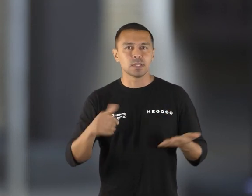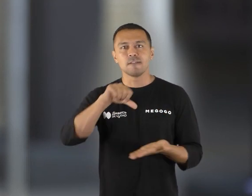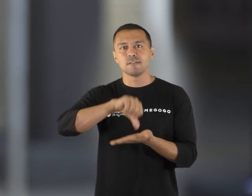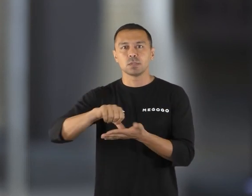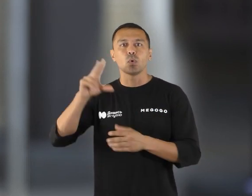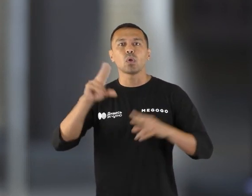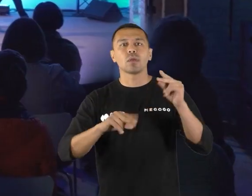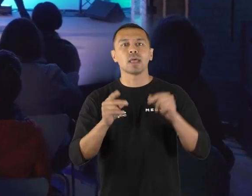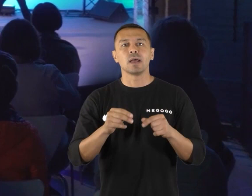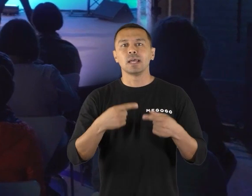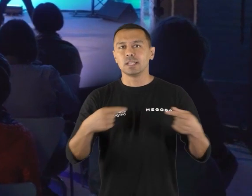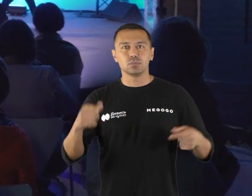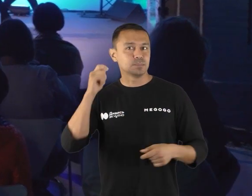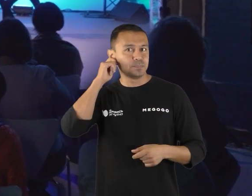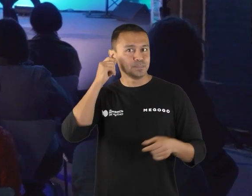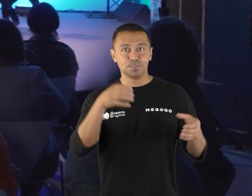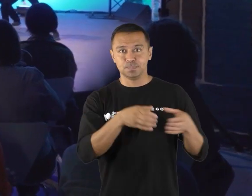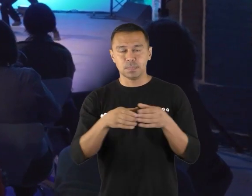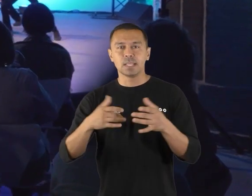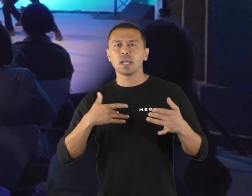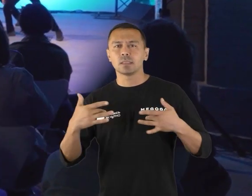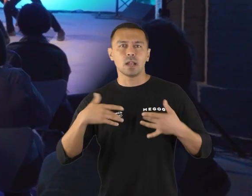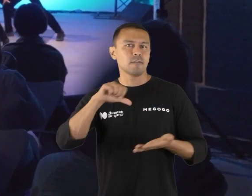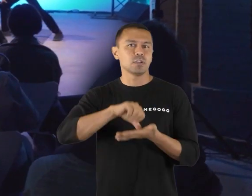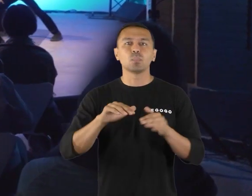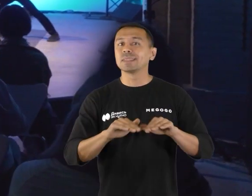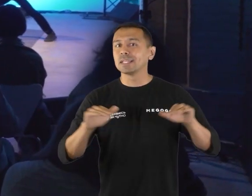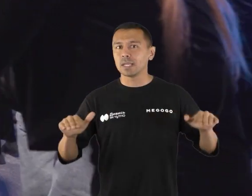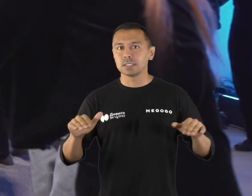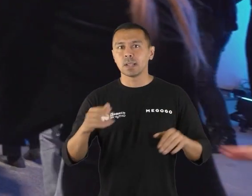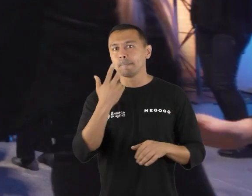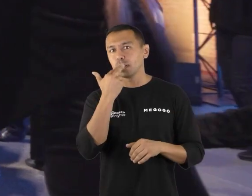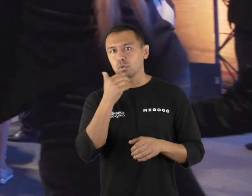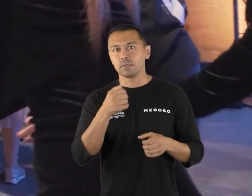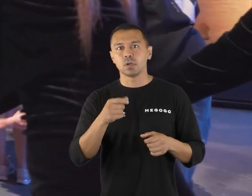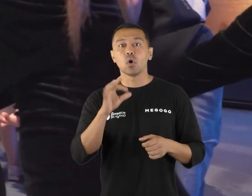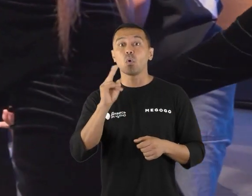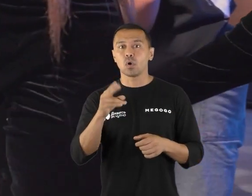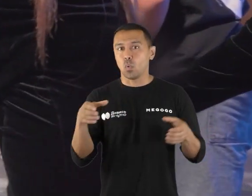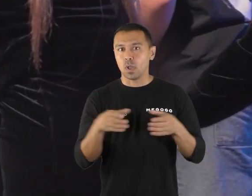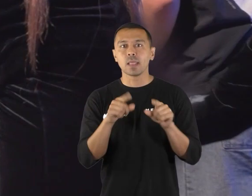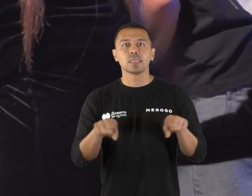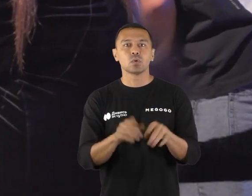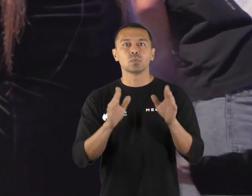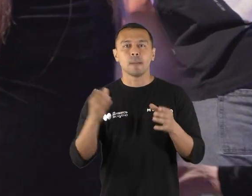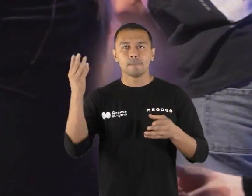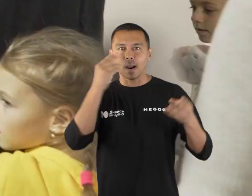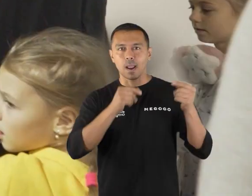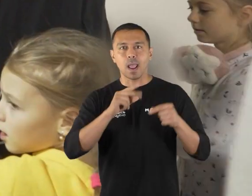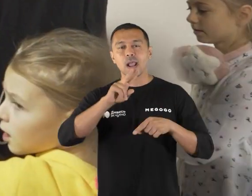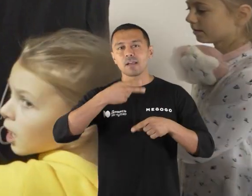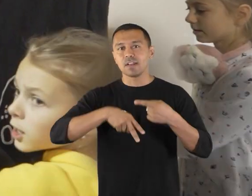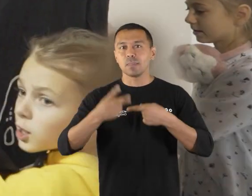виступи, розраховані на різновікову категорію, театральні виступи дитячих і підліткових рок-гуртів, а також буде магія,